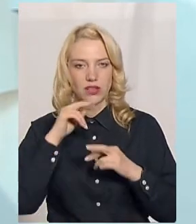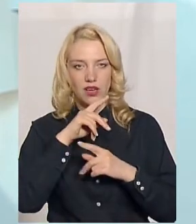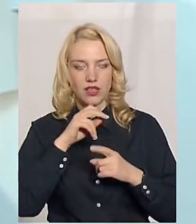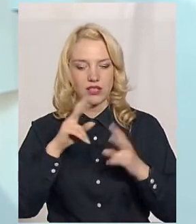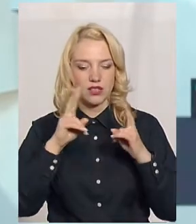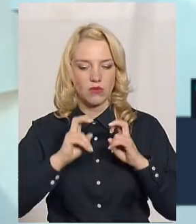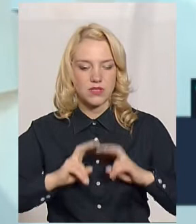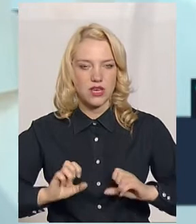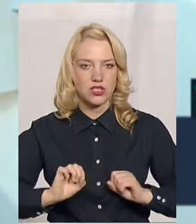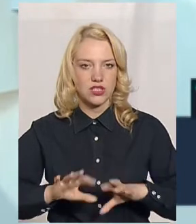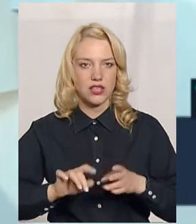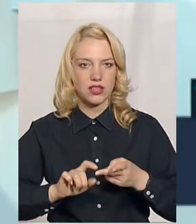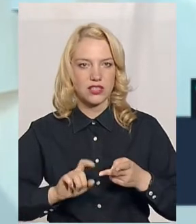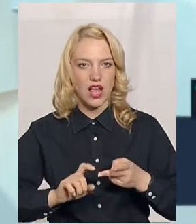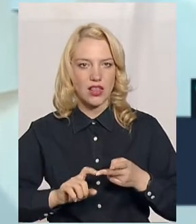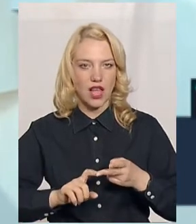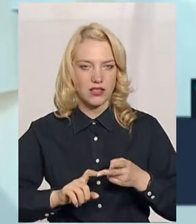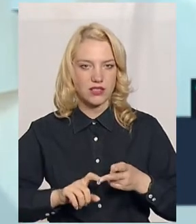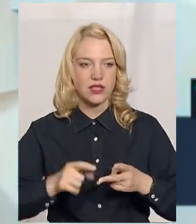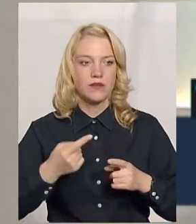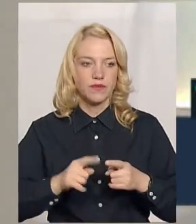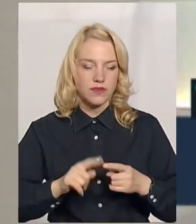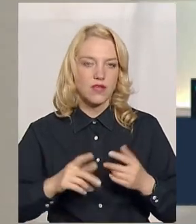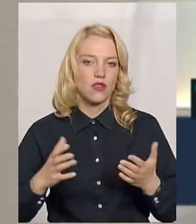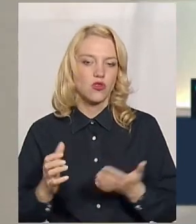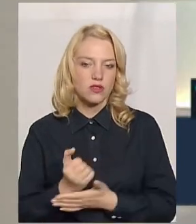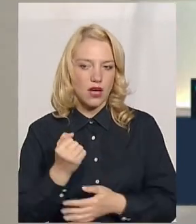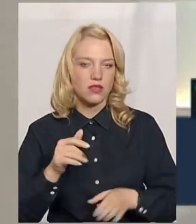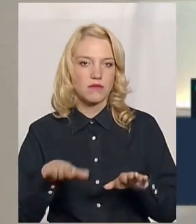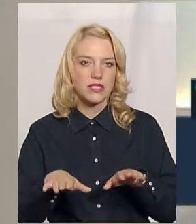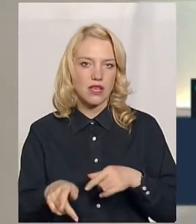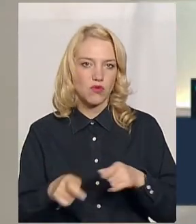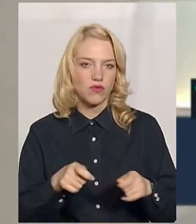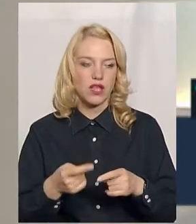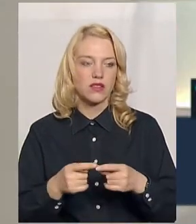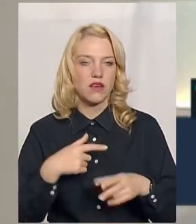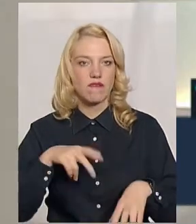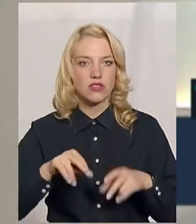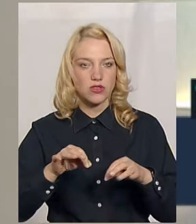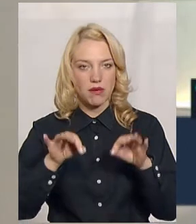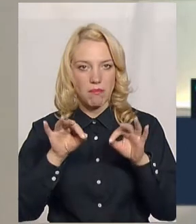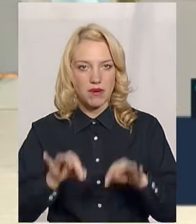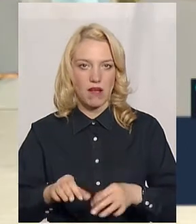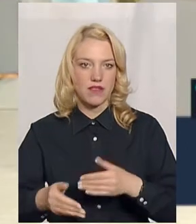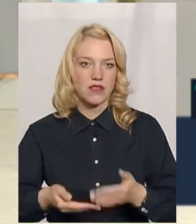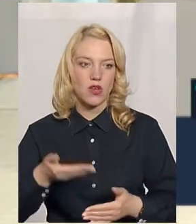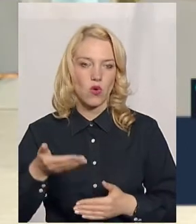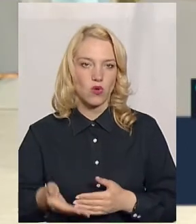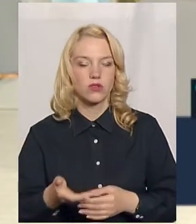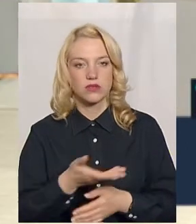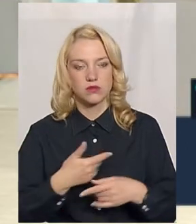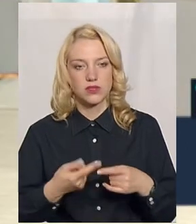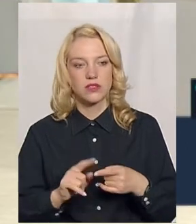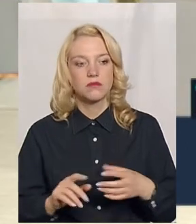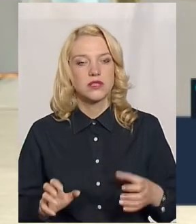обстежитись, здати аналізи і так далі. Це досягнення місцевої влади, я вважаю, це правильний крок, і ми такі кабінети підтримуємо, і